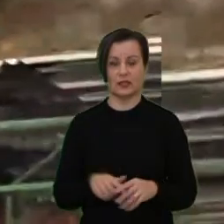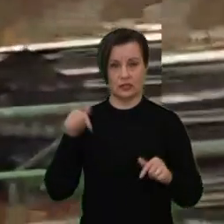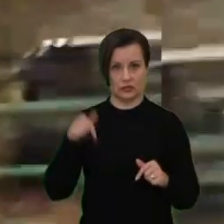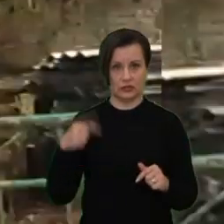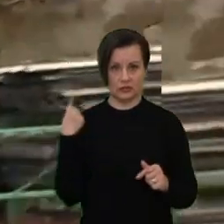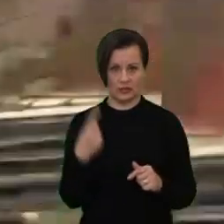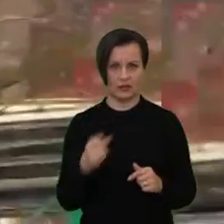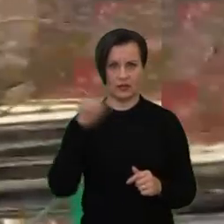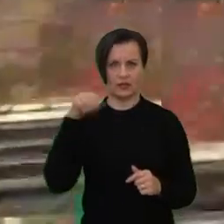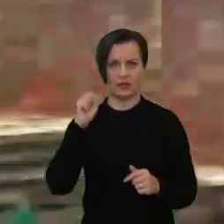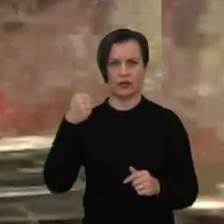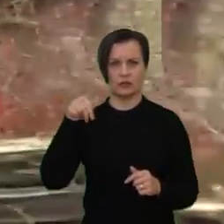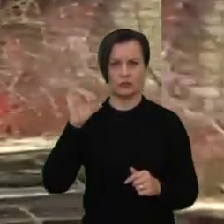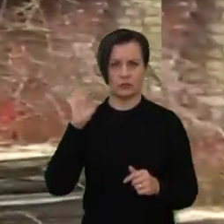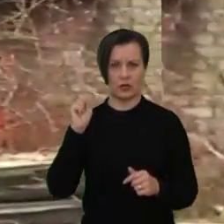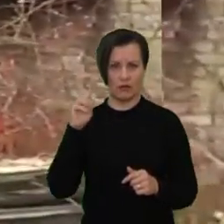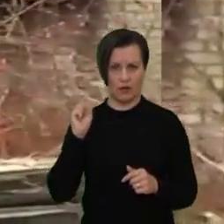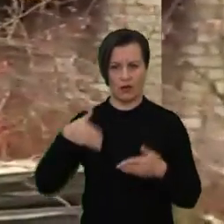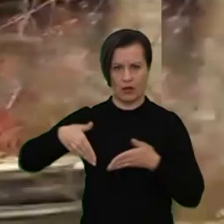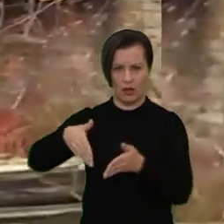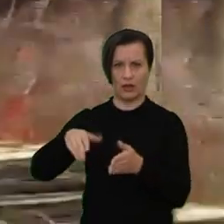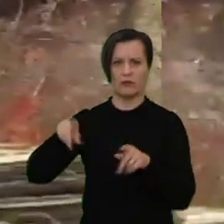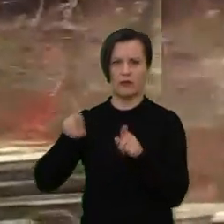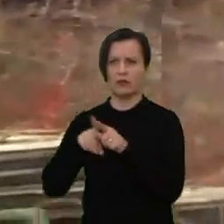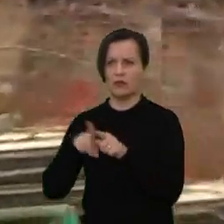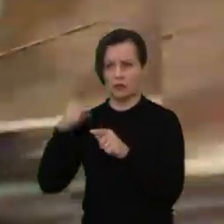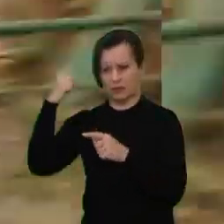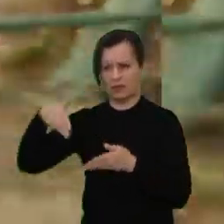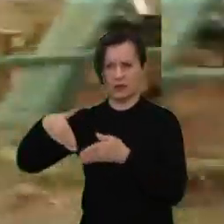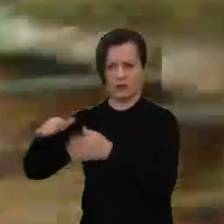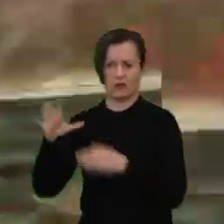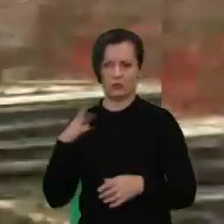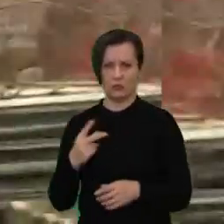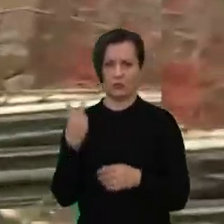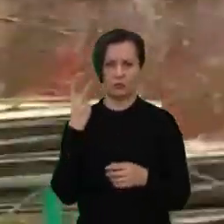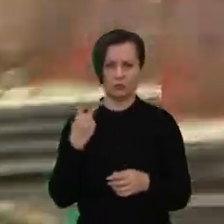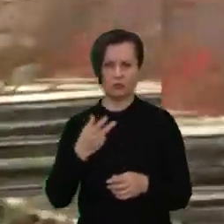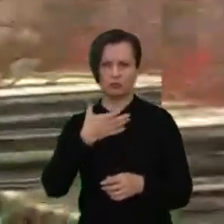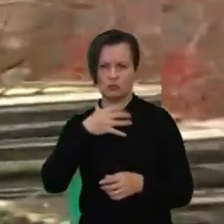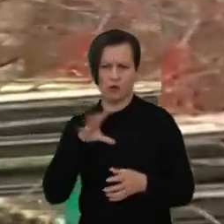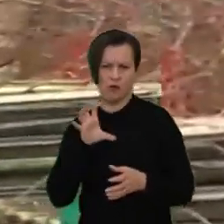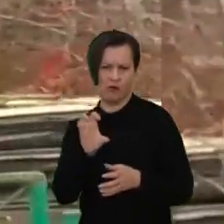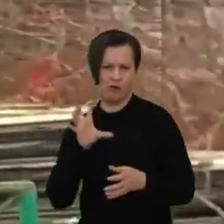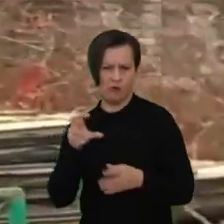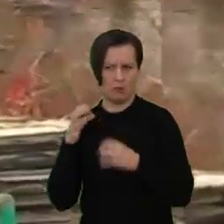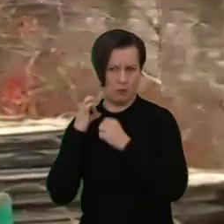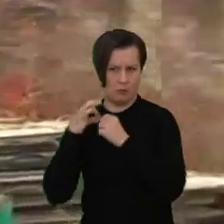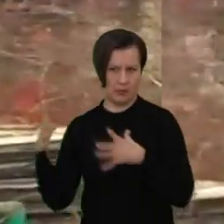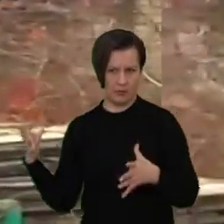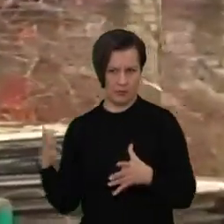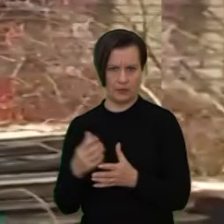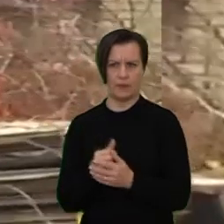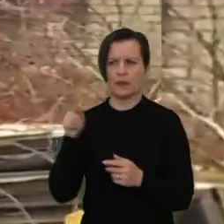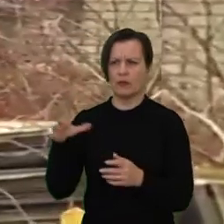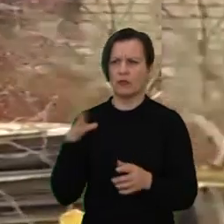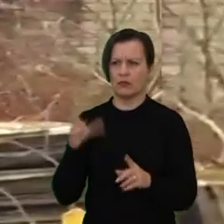Šią savaitę Janušovos ir aplinkinių gatvių gyventojams teko susidurti su dviem agresyviai nusiteikusiais palaidais šunimis,